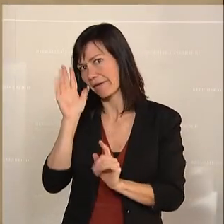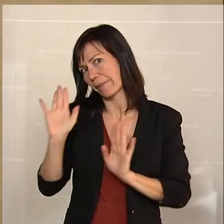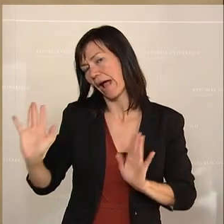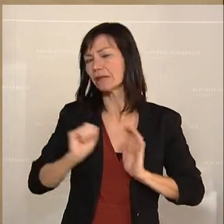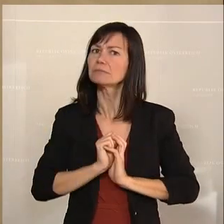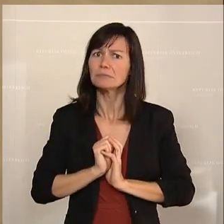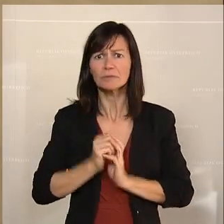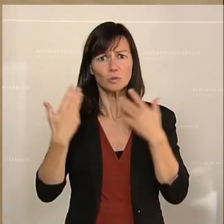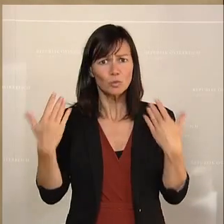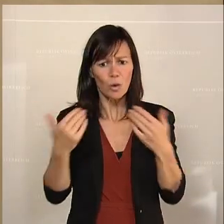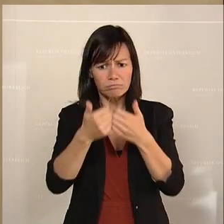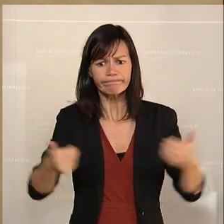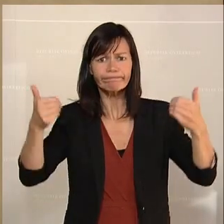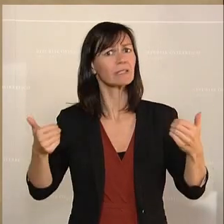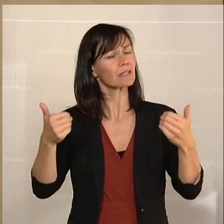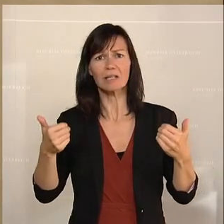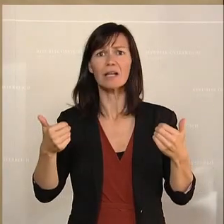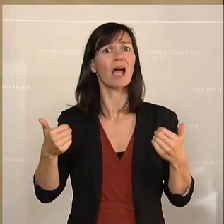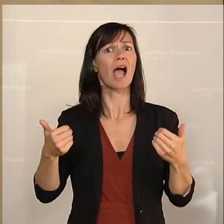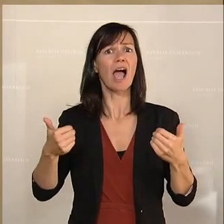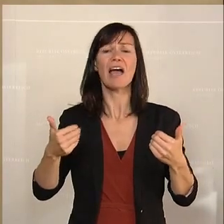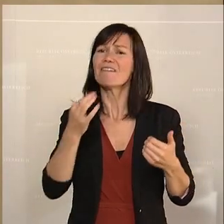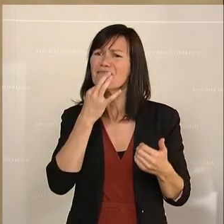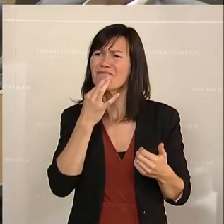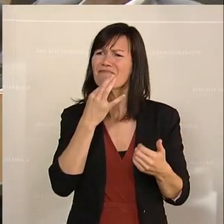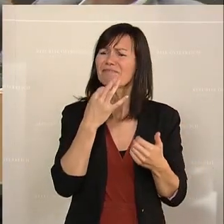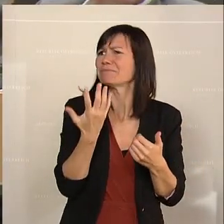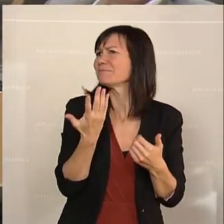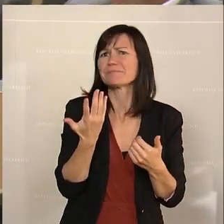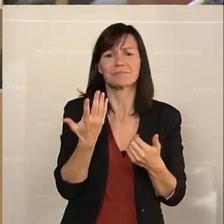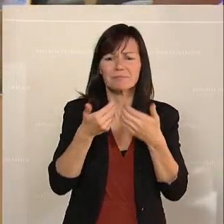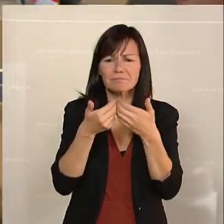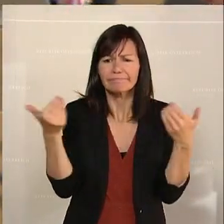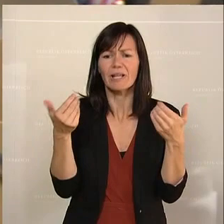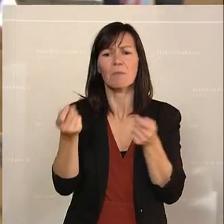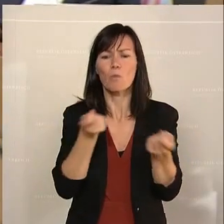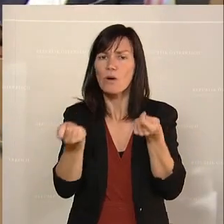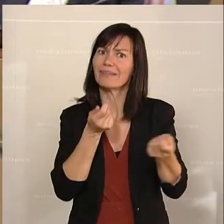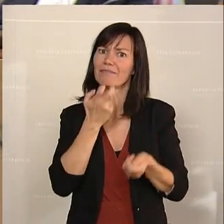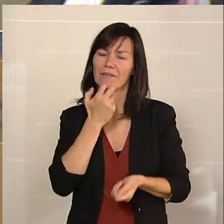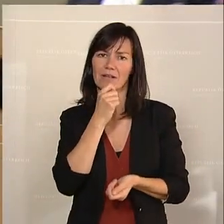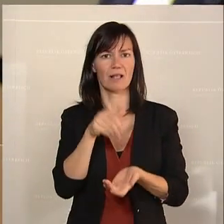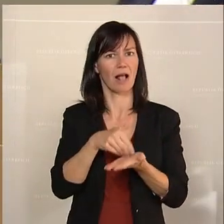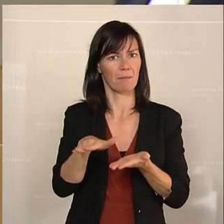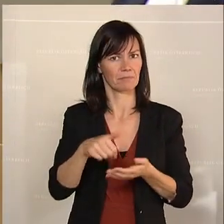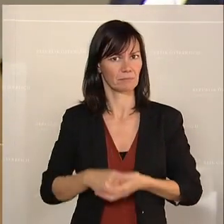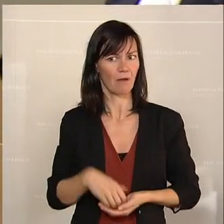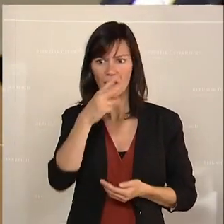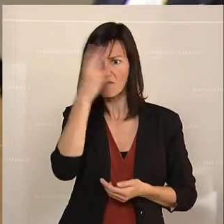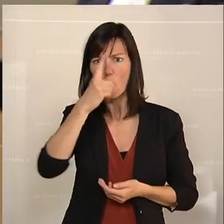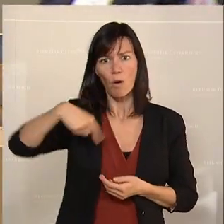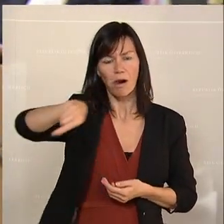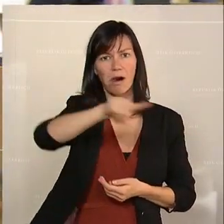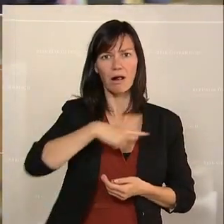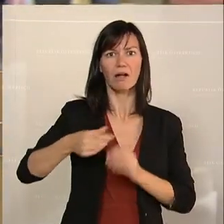Meine Damen und Herren, diese Spaltungspolitik, die haben wir nicht gebraucht und die hat den Spalt in die Bevölkerung